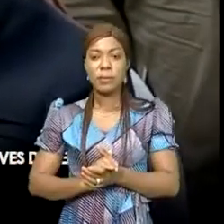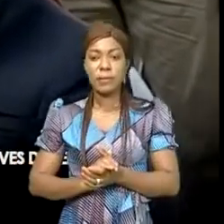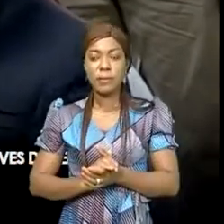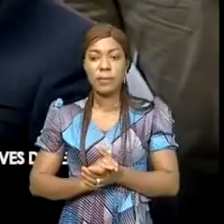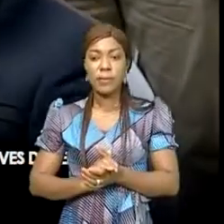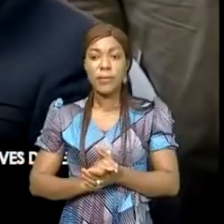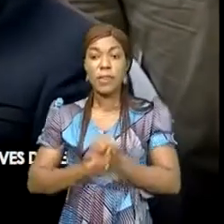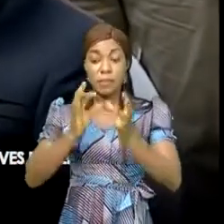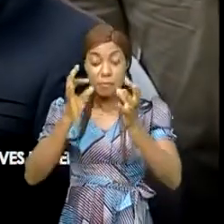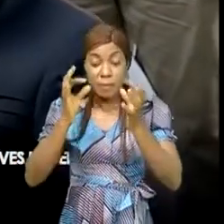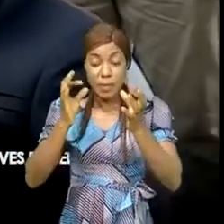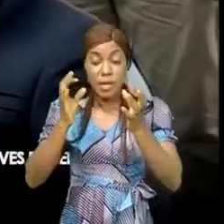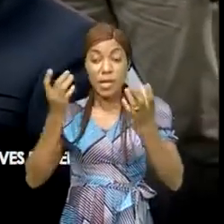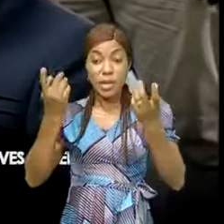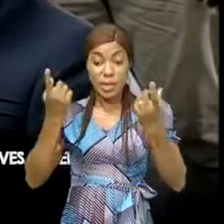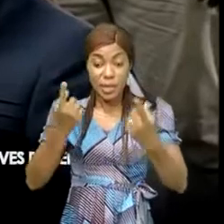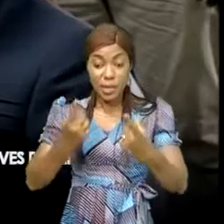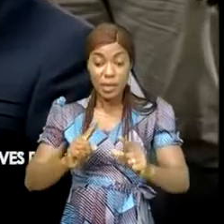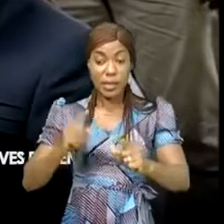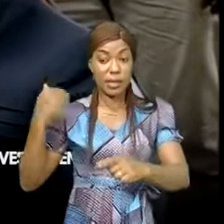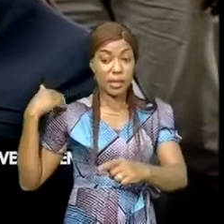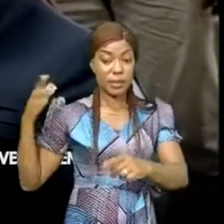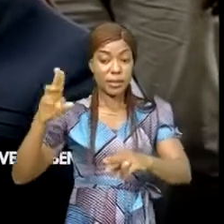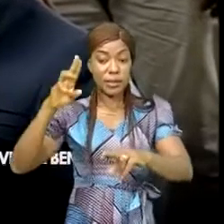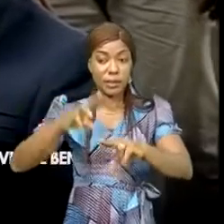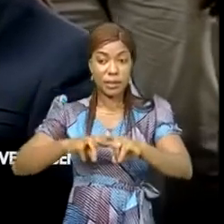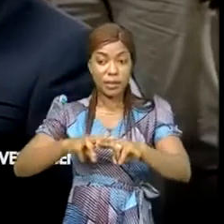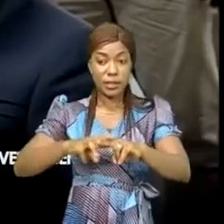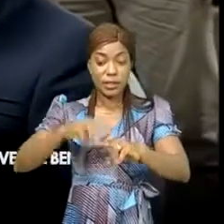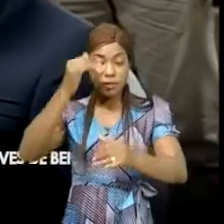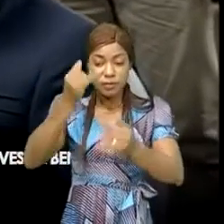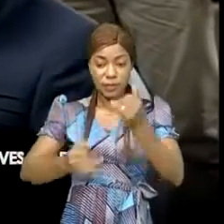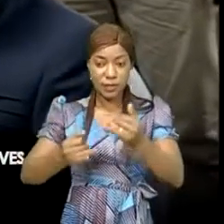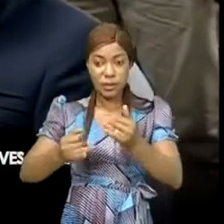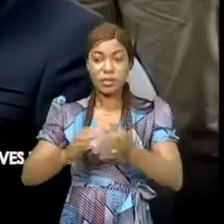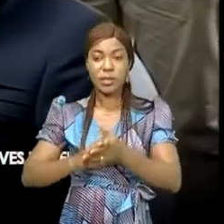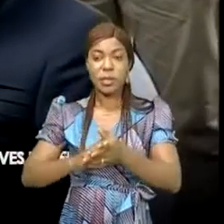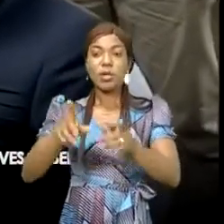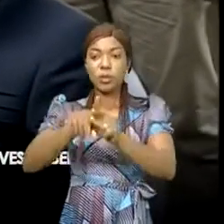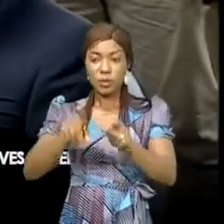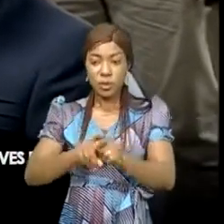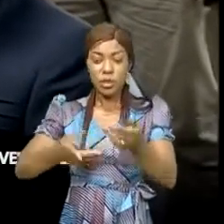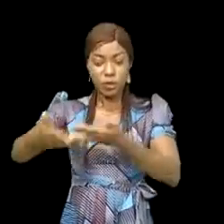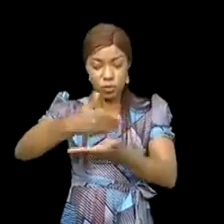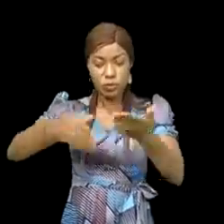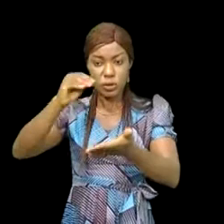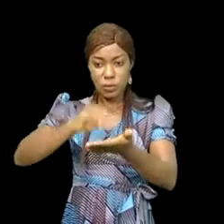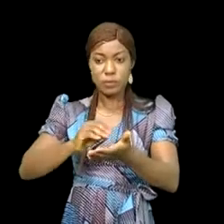D'ailleurs, dès que l'état de siège prend fin et j'espère le plus tôt possible, il sera réhabilité.